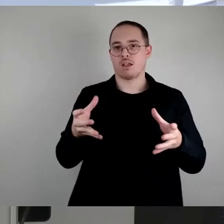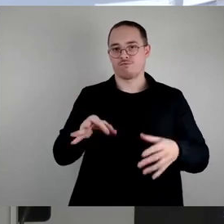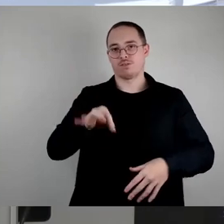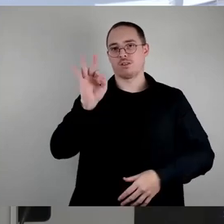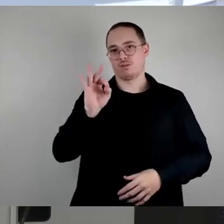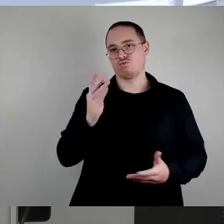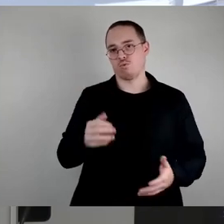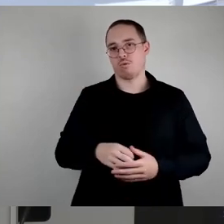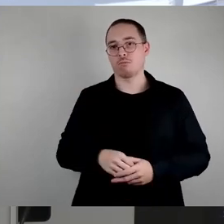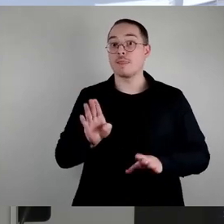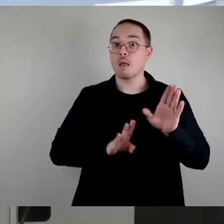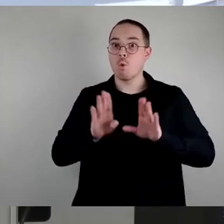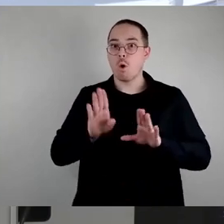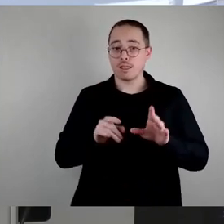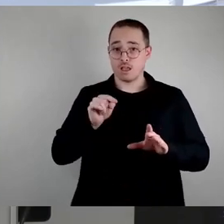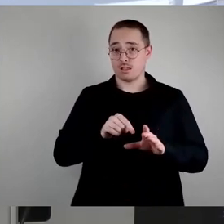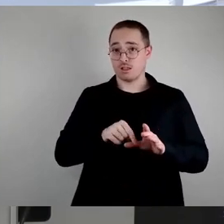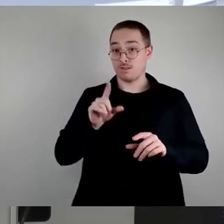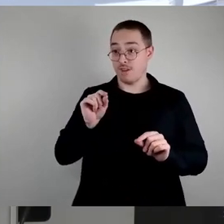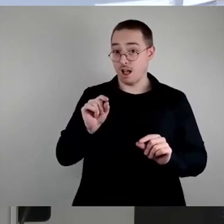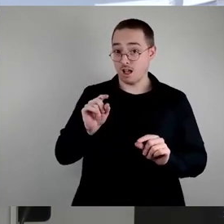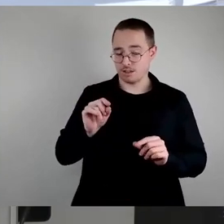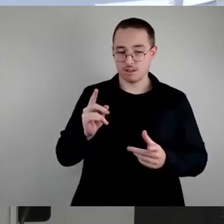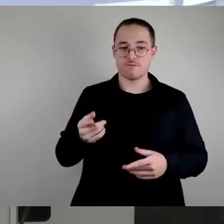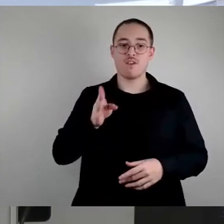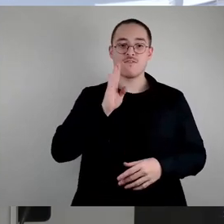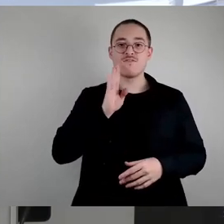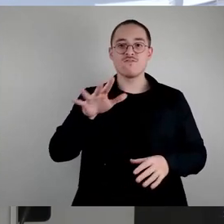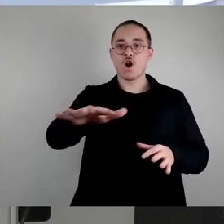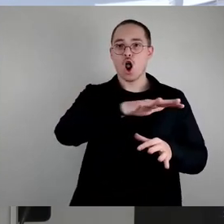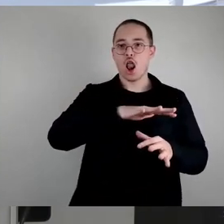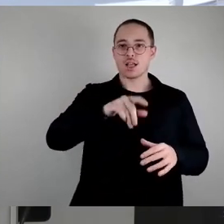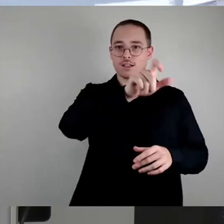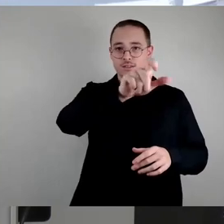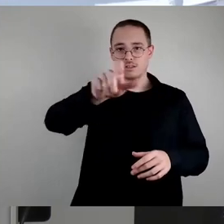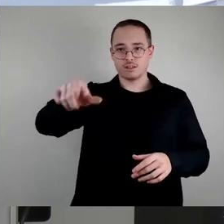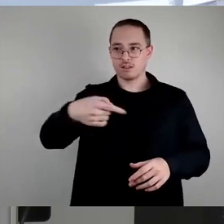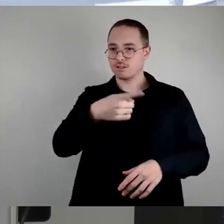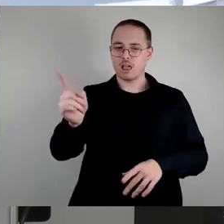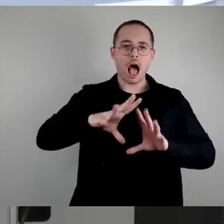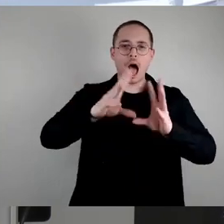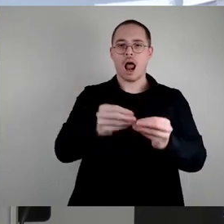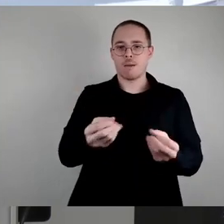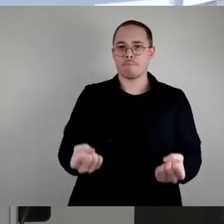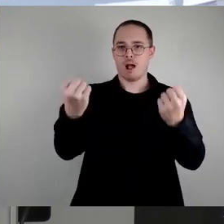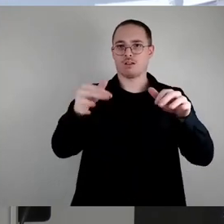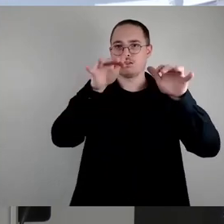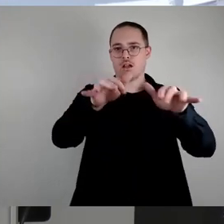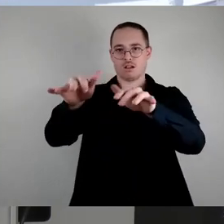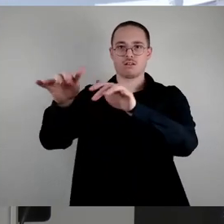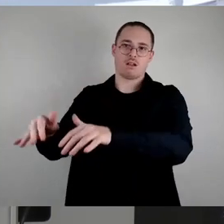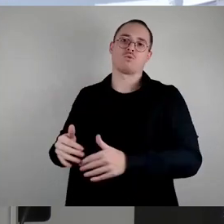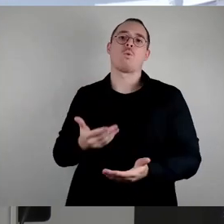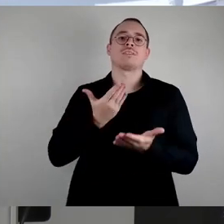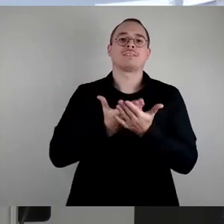Volker aus. Tucholsky sagt, wenn sie einmal ausgegangen sind, kommt sie nie wieder zurück. Lassen Sie uns im Grunde genommen gemeinsam durch die